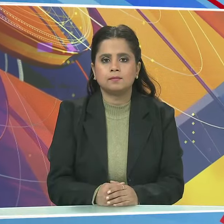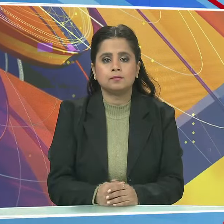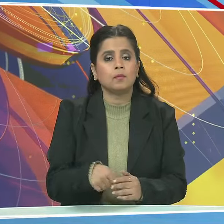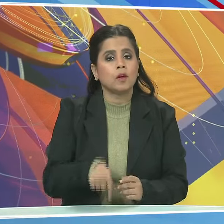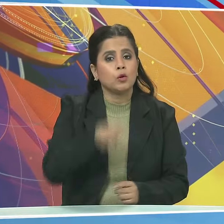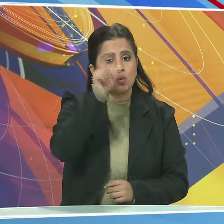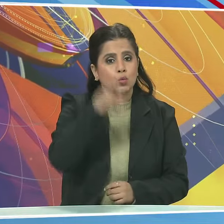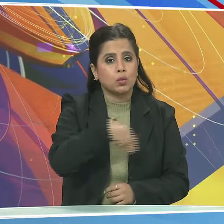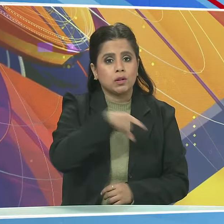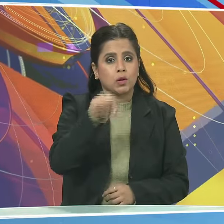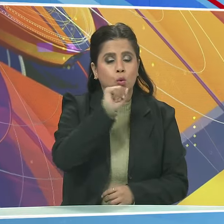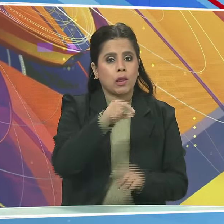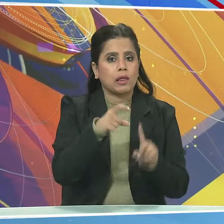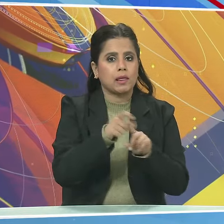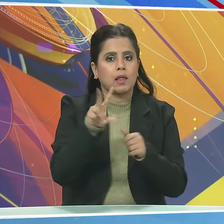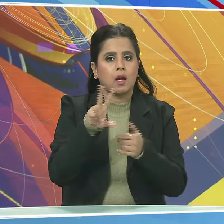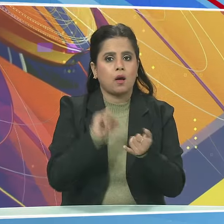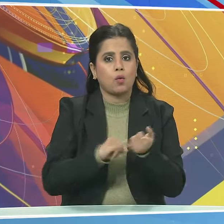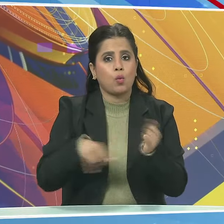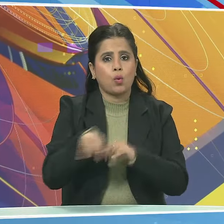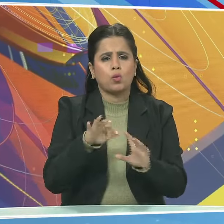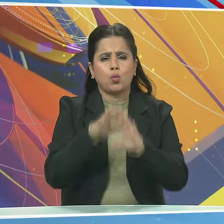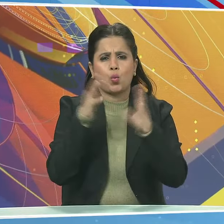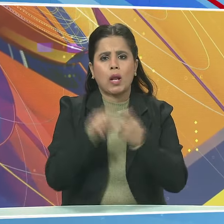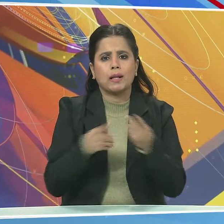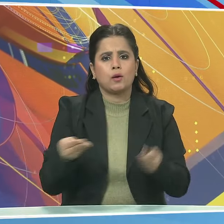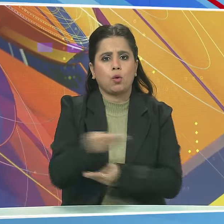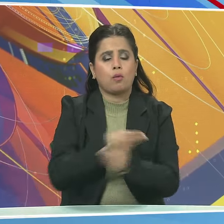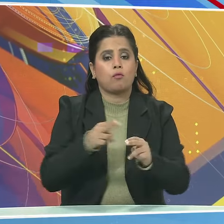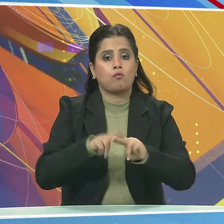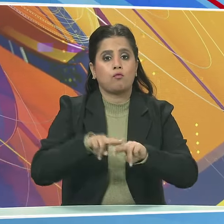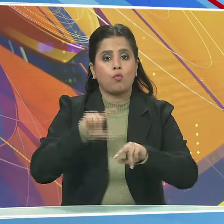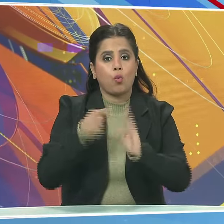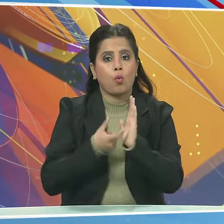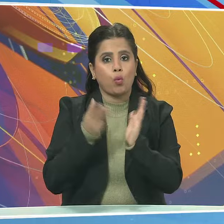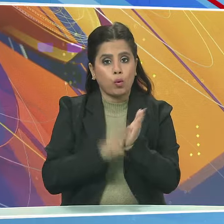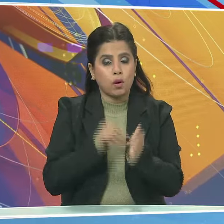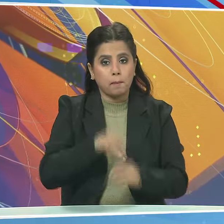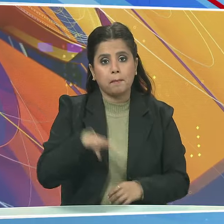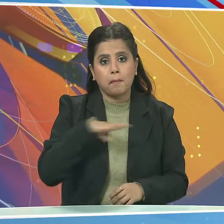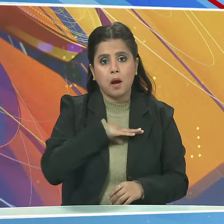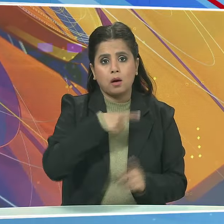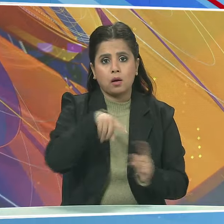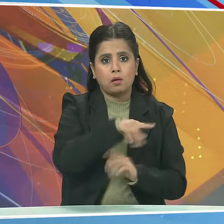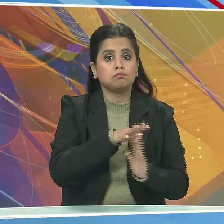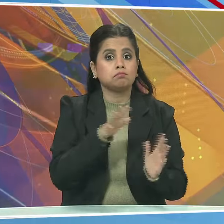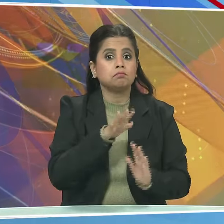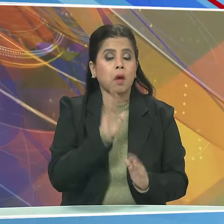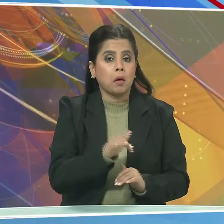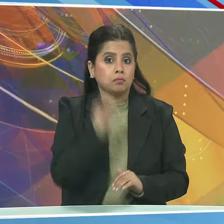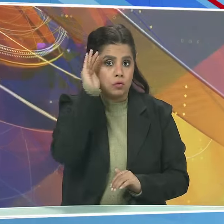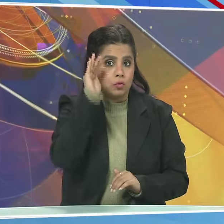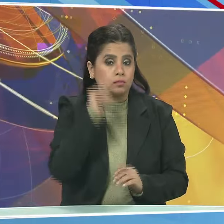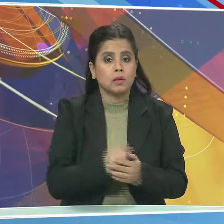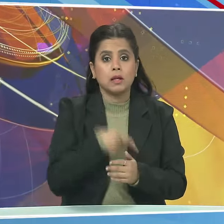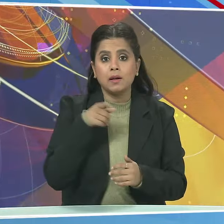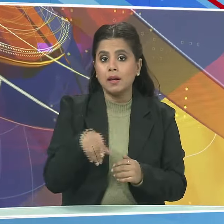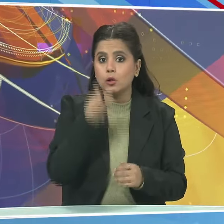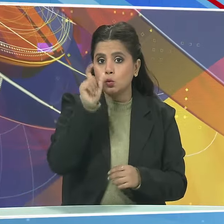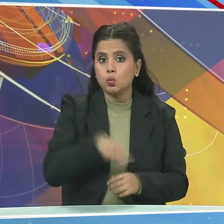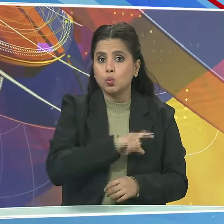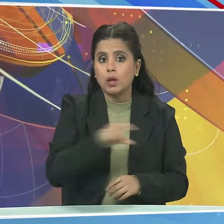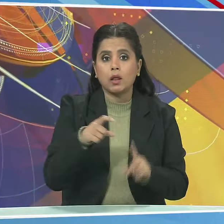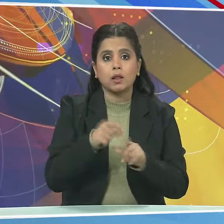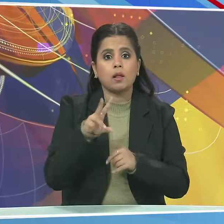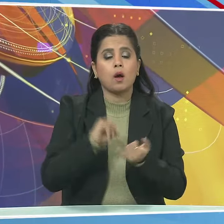स्विजिलेंड के दावोस में चल रहे World Economic Forum से महराश्र के लिए अच्छी खबर आ रही है स्विजिलेंड के